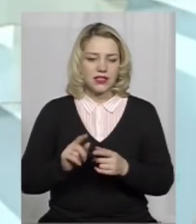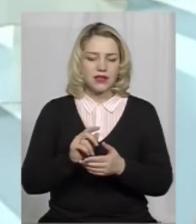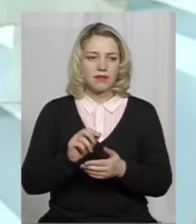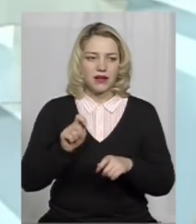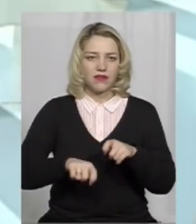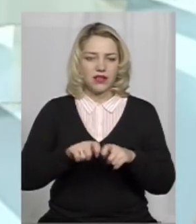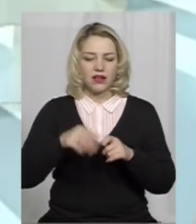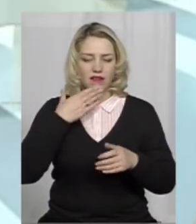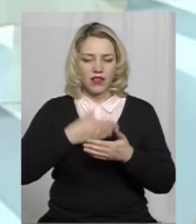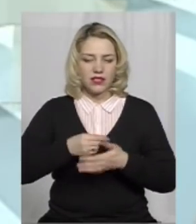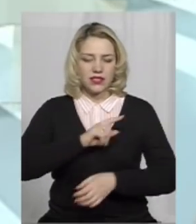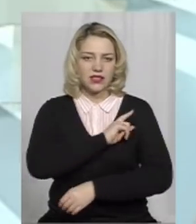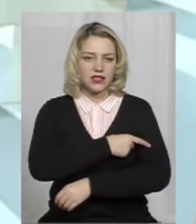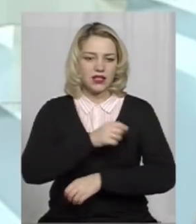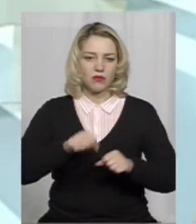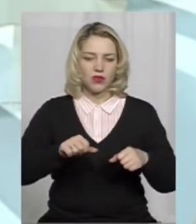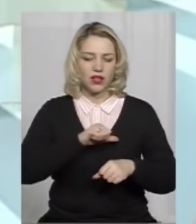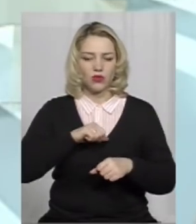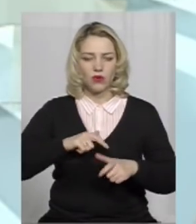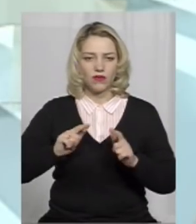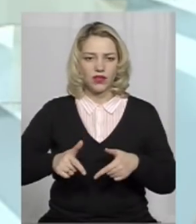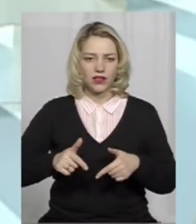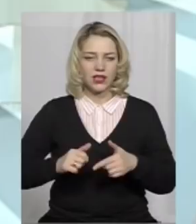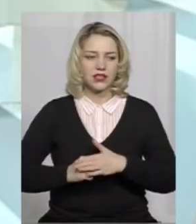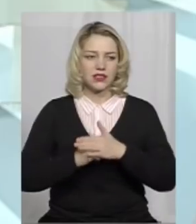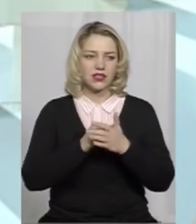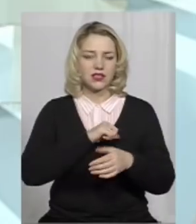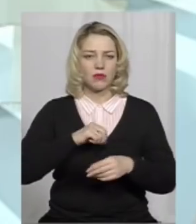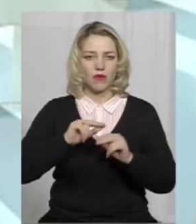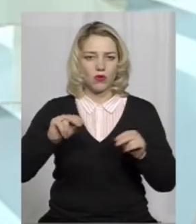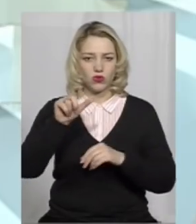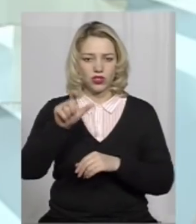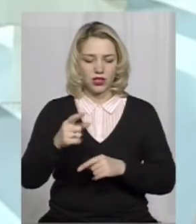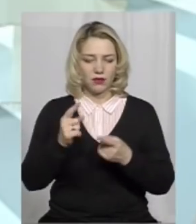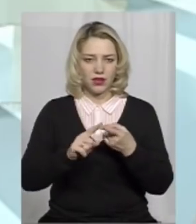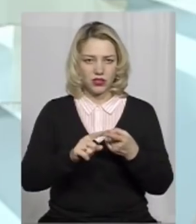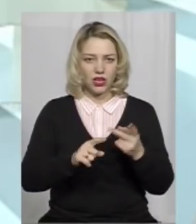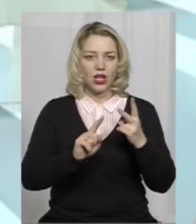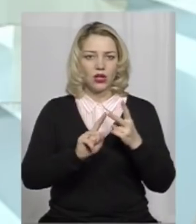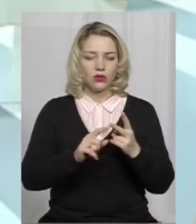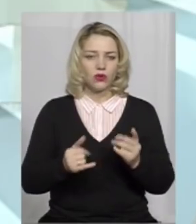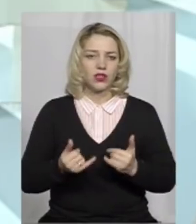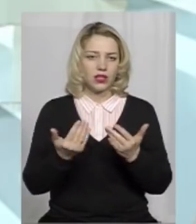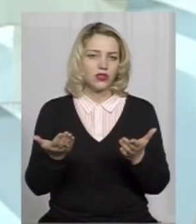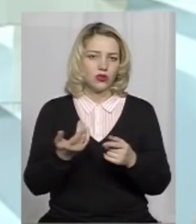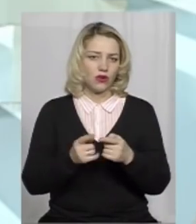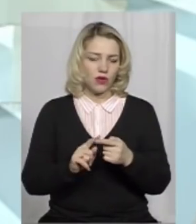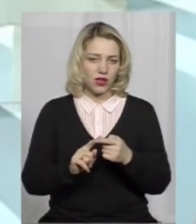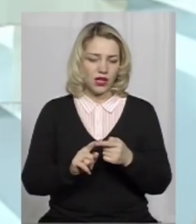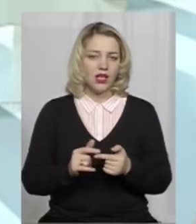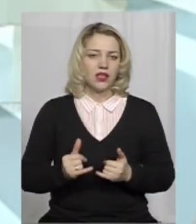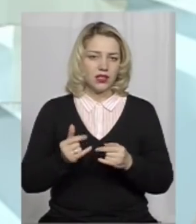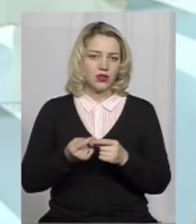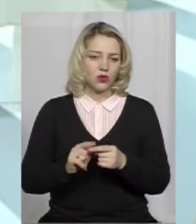перевірку власних сил і можливостей на добровільних засадах самого учителя. Це перше. Друге, для чого вона? Для